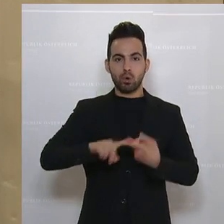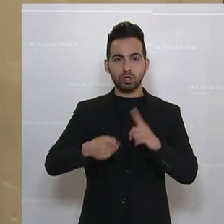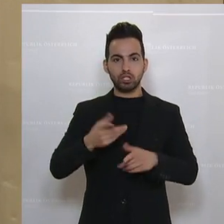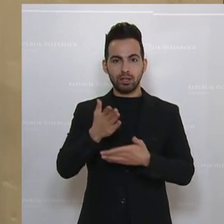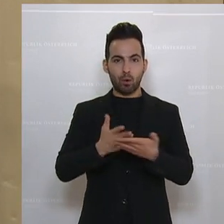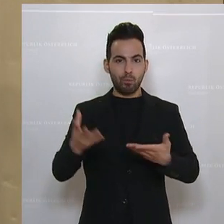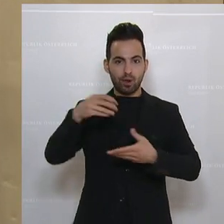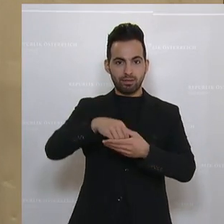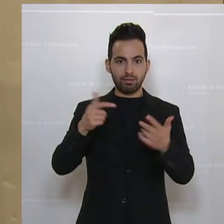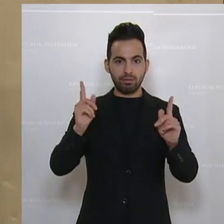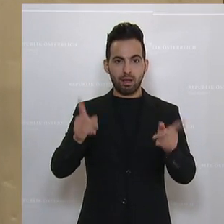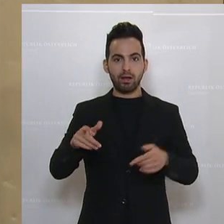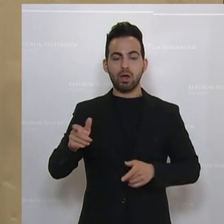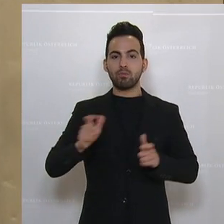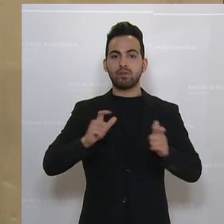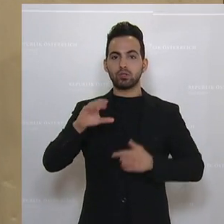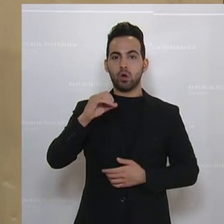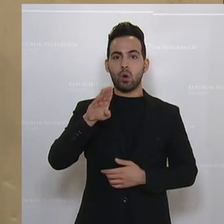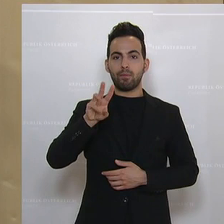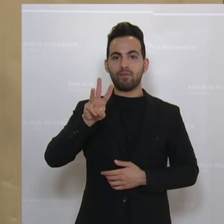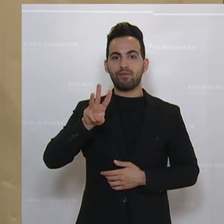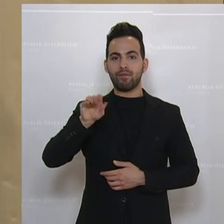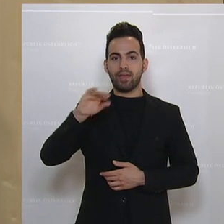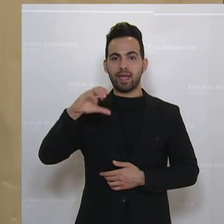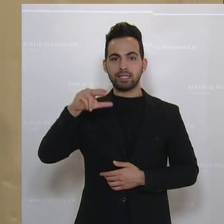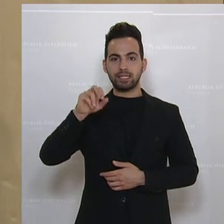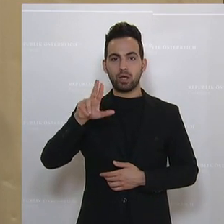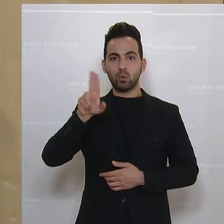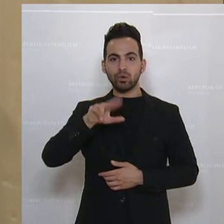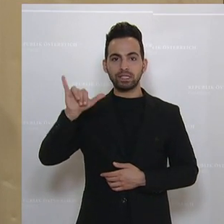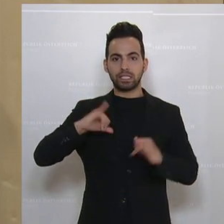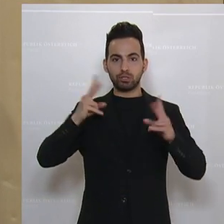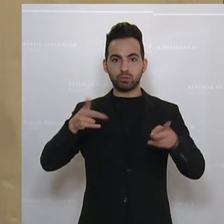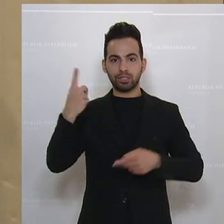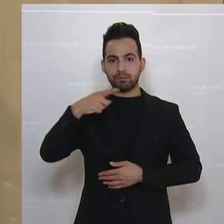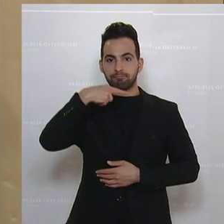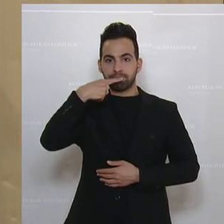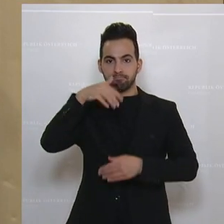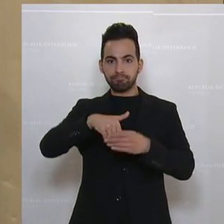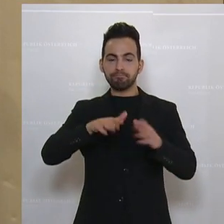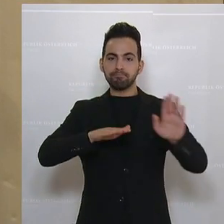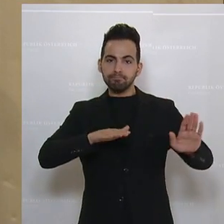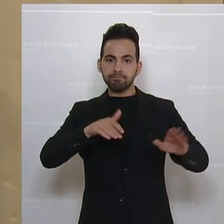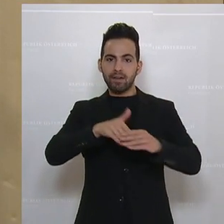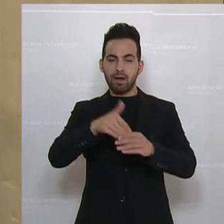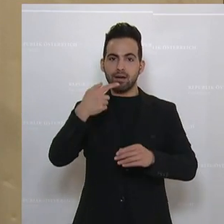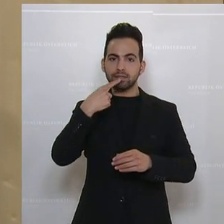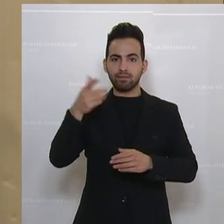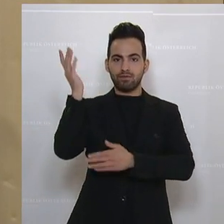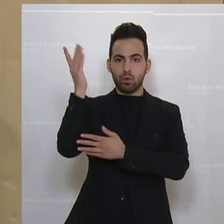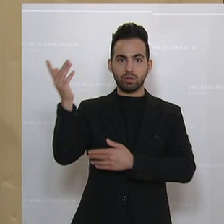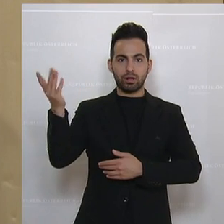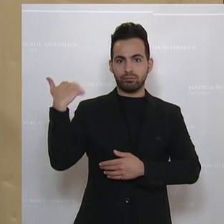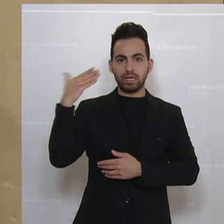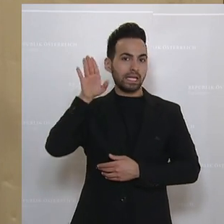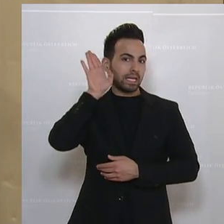Komponente hat. Und der Professor Obwechser von der Uni Innsbruck hat es dann auch ausgeführt bei seinem Vortrag